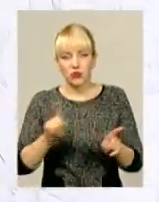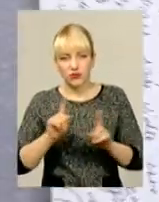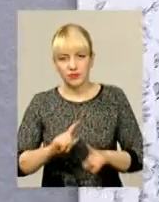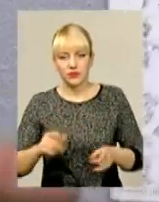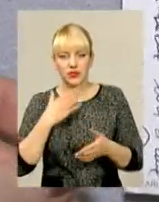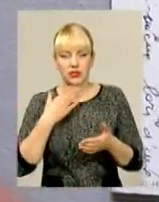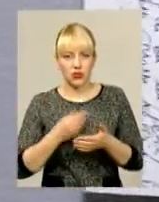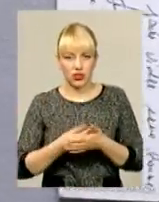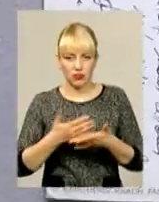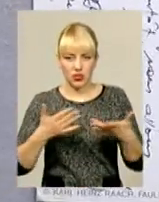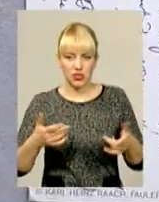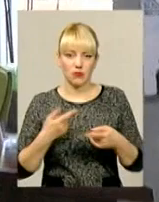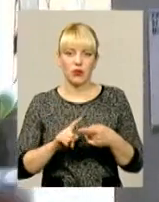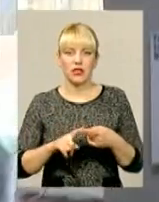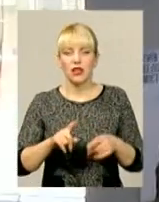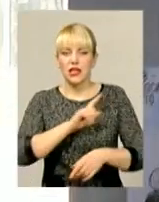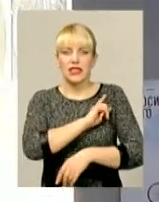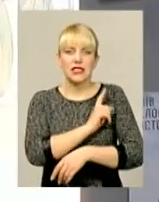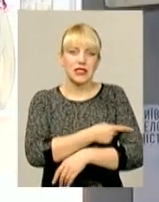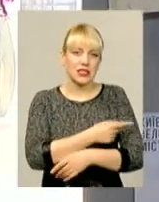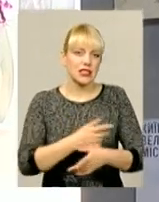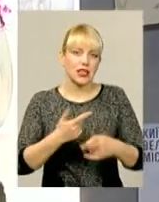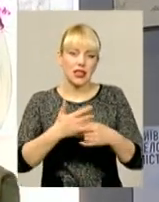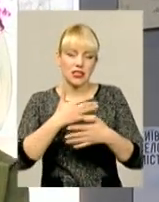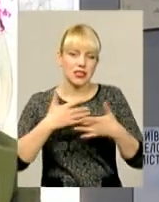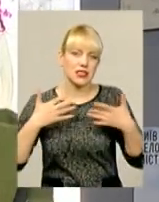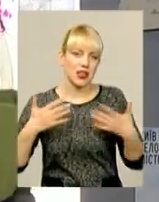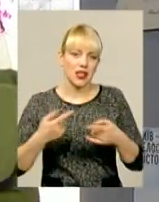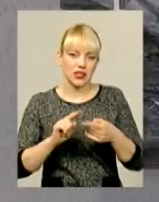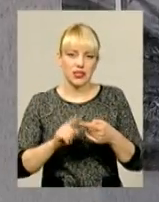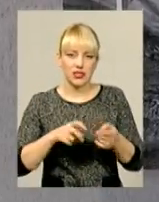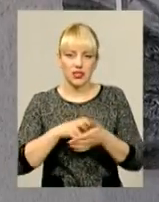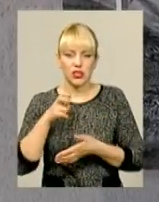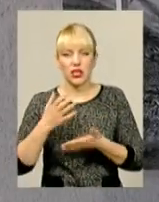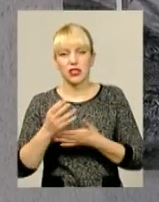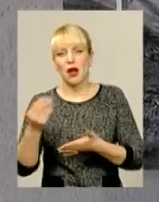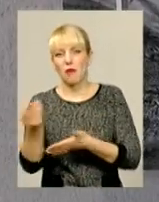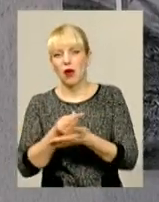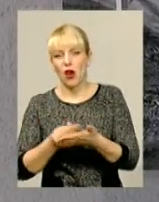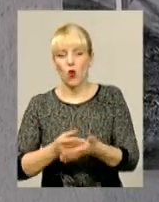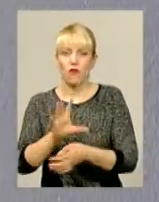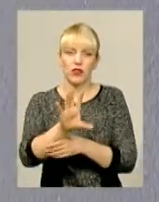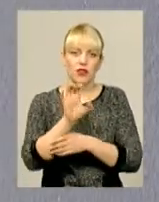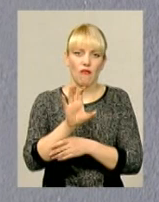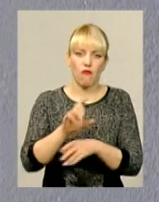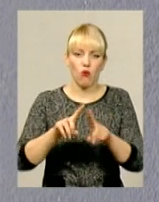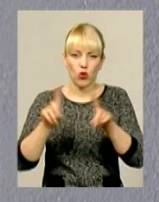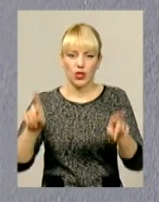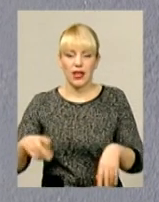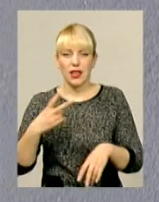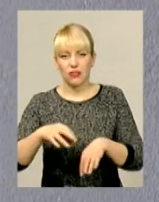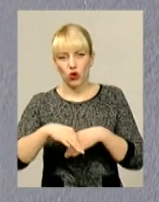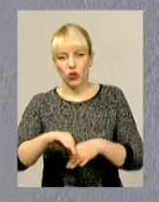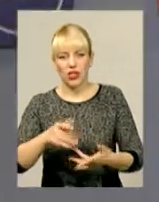різноманіттям. Серед сили селеної листівок є екземпляри ручної роботи, мальовані та фотолистівки. Та й двоколісні коні тут,